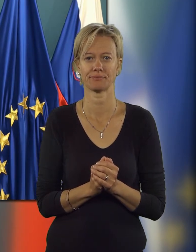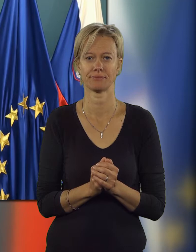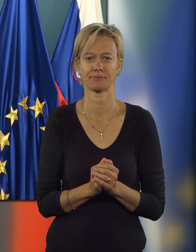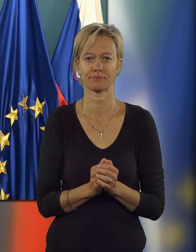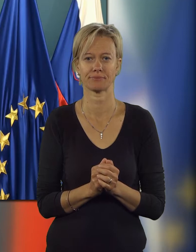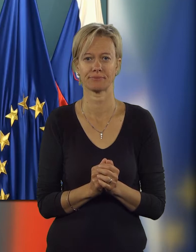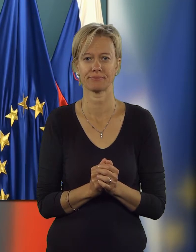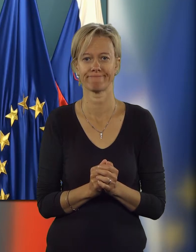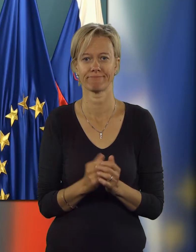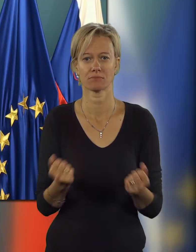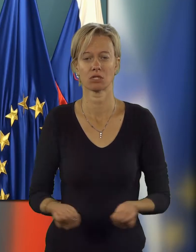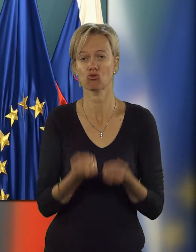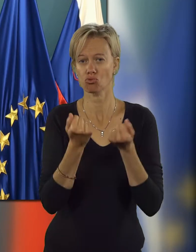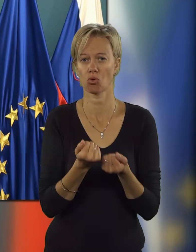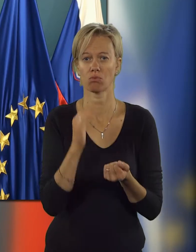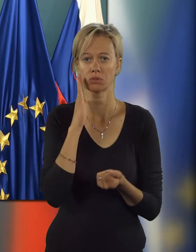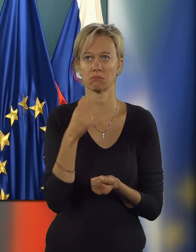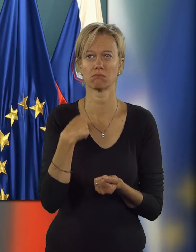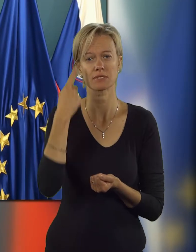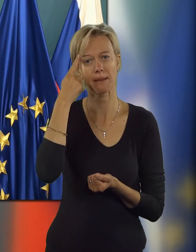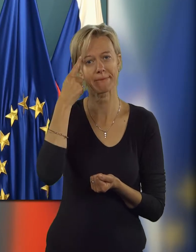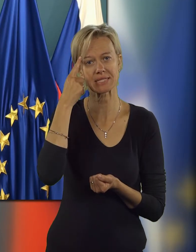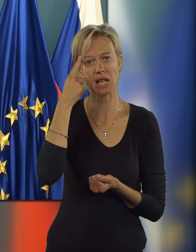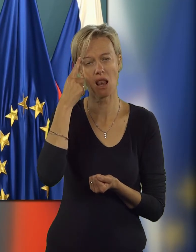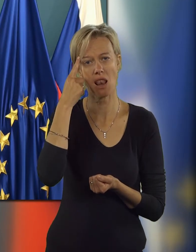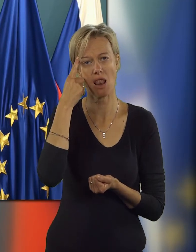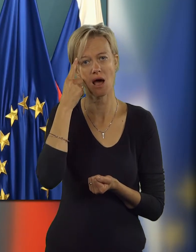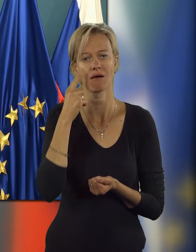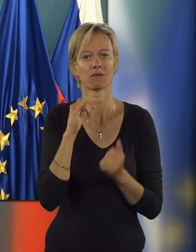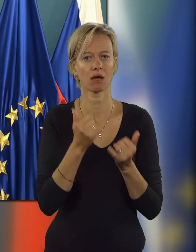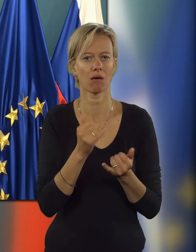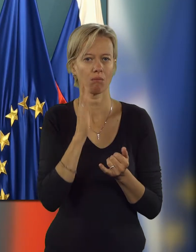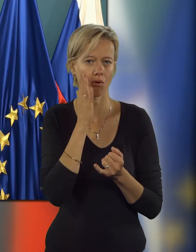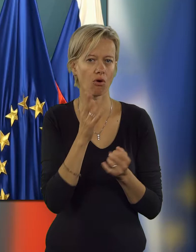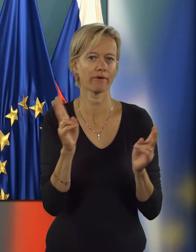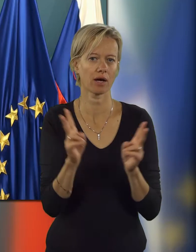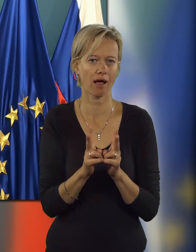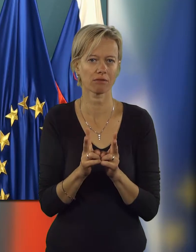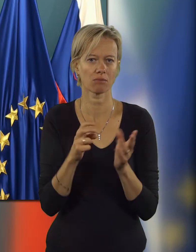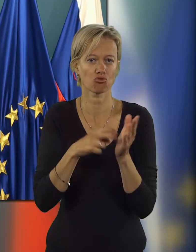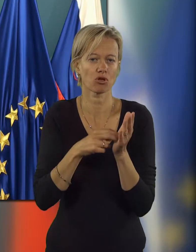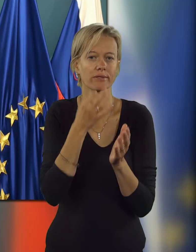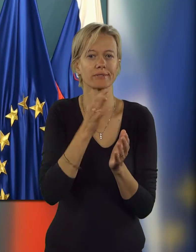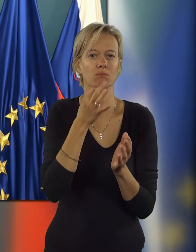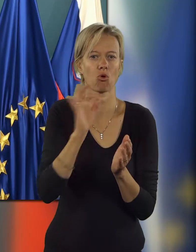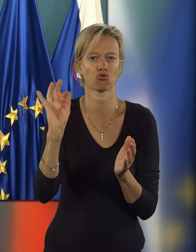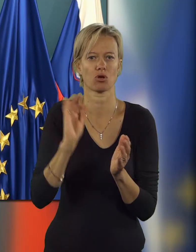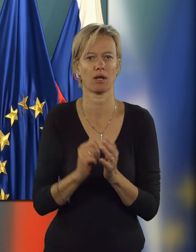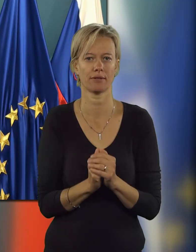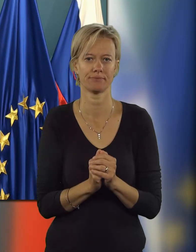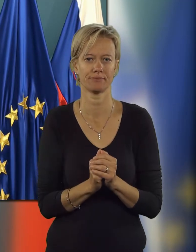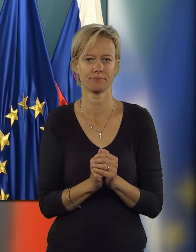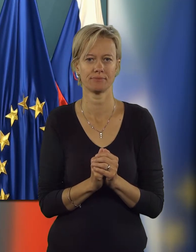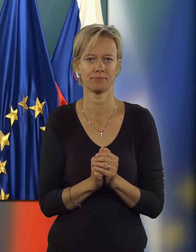In težko bi se zamislila, da se bodo v kratkem še izboljšale.